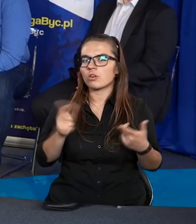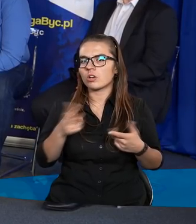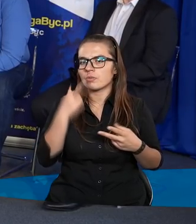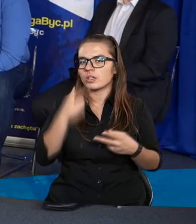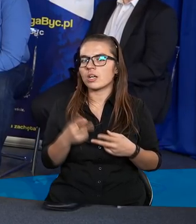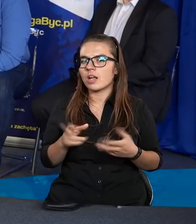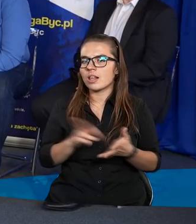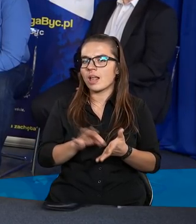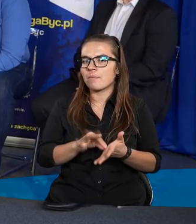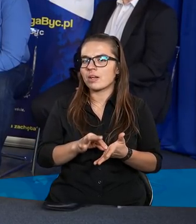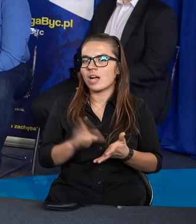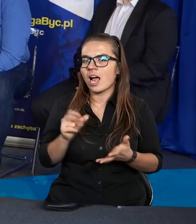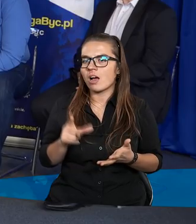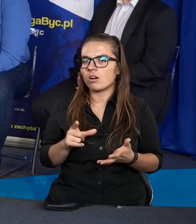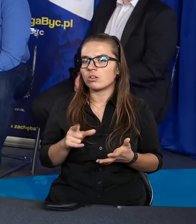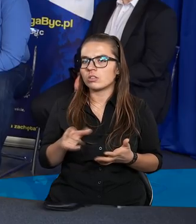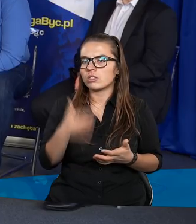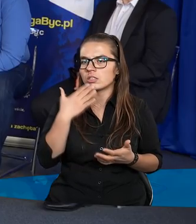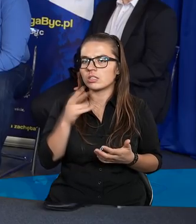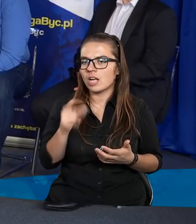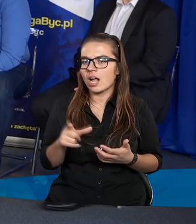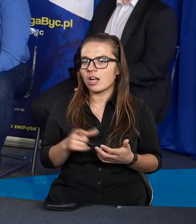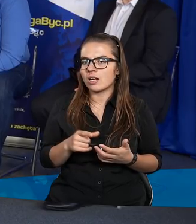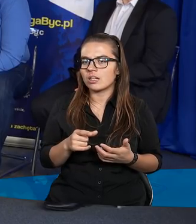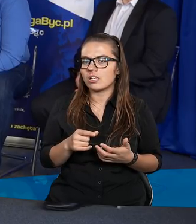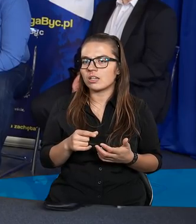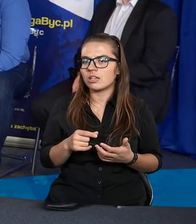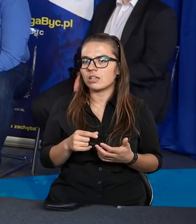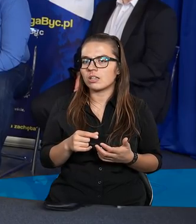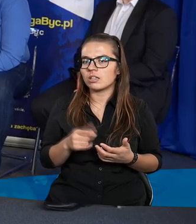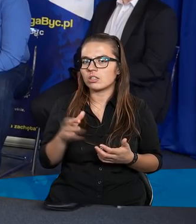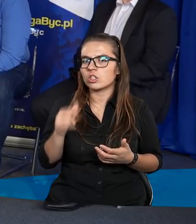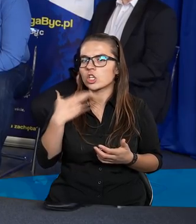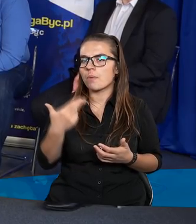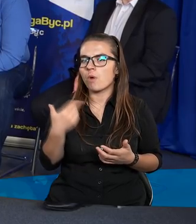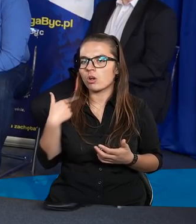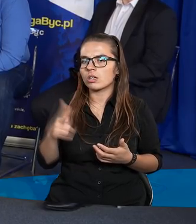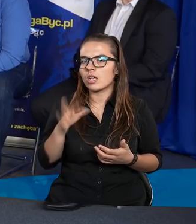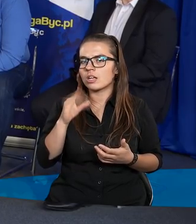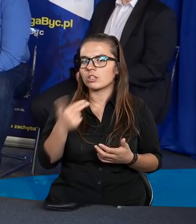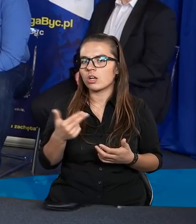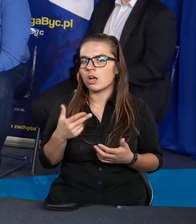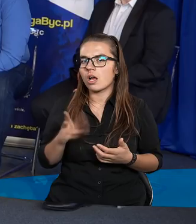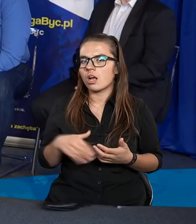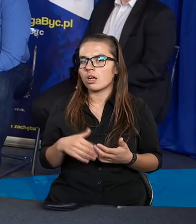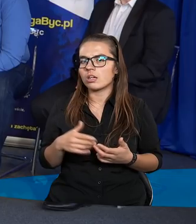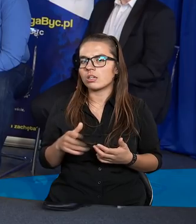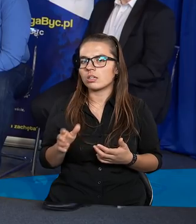spojrzeć. Na pewno Karol zadał to pytanie. To był Szymon. Szymon to pytanie, tak.